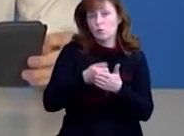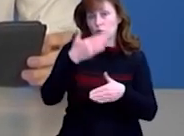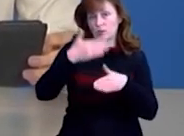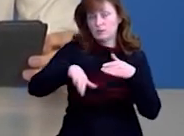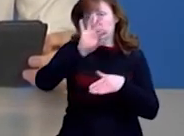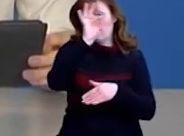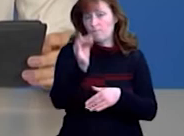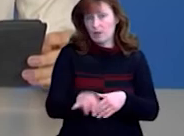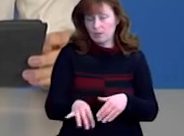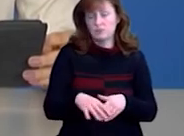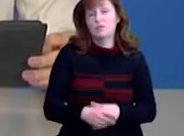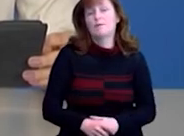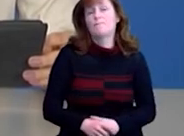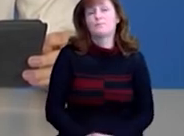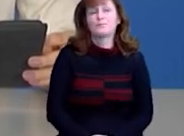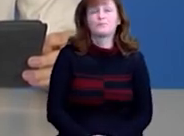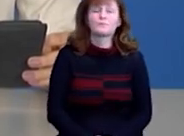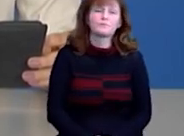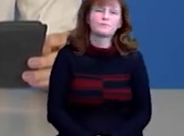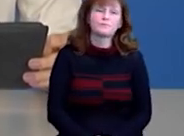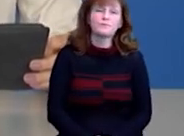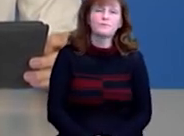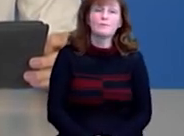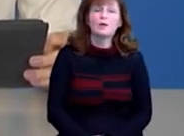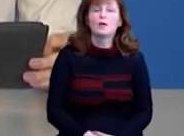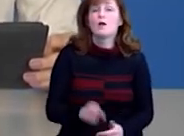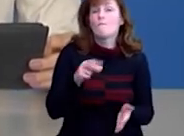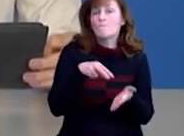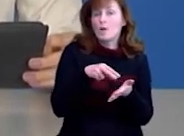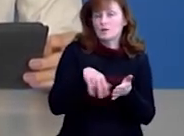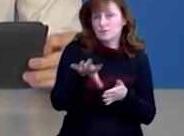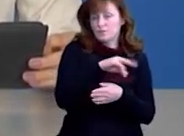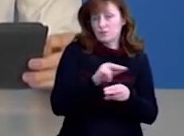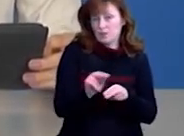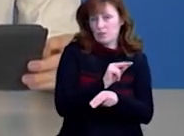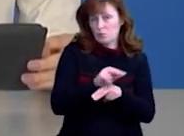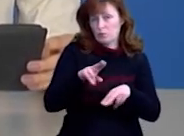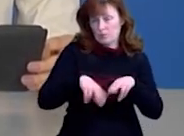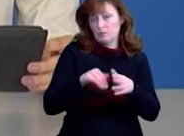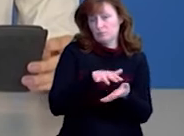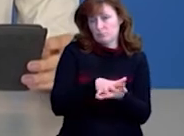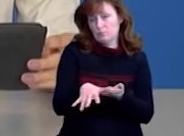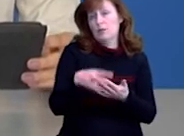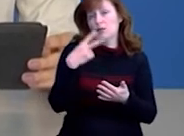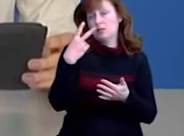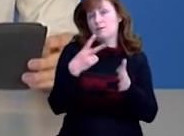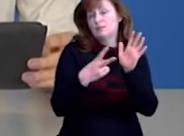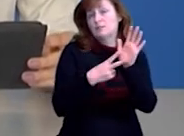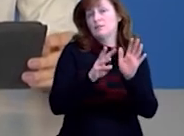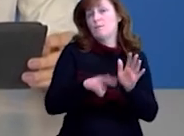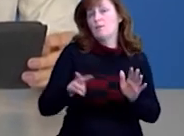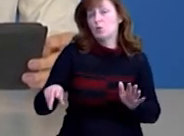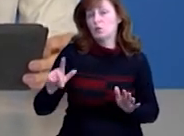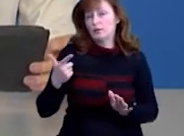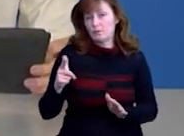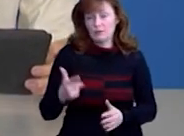з інформаційної діяльності Чернігіводоканалу Ігор Грищенко. Вартість усіх робіт – 24 мільйони гривень. Детальніше про це розкаже